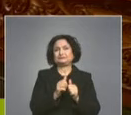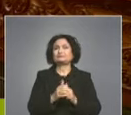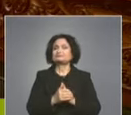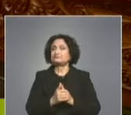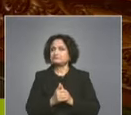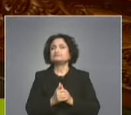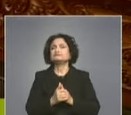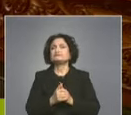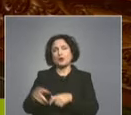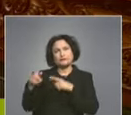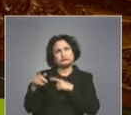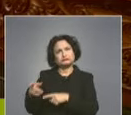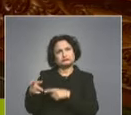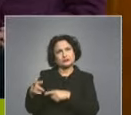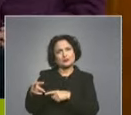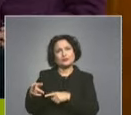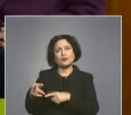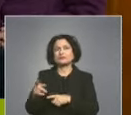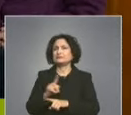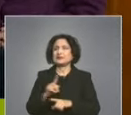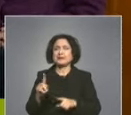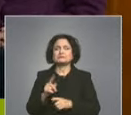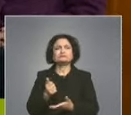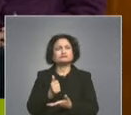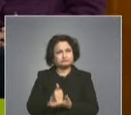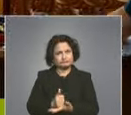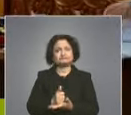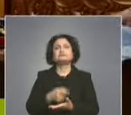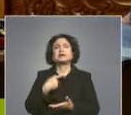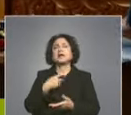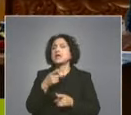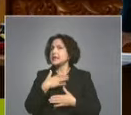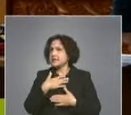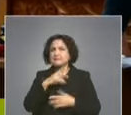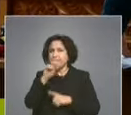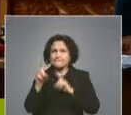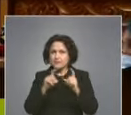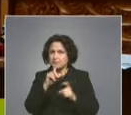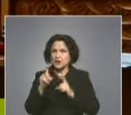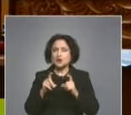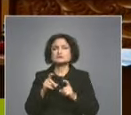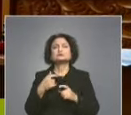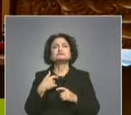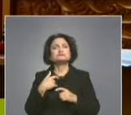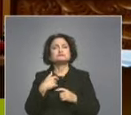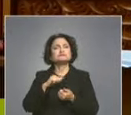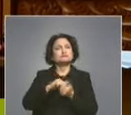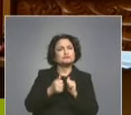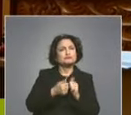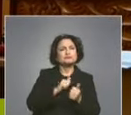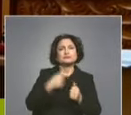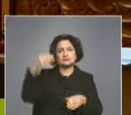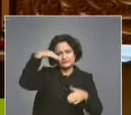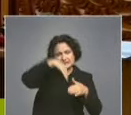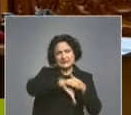Прокурорът има ли въпроси? Няма въпроси. Повереникът има ли въпроси? Да. Колко време продължи обробата и дърпането